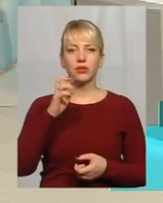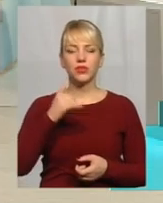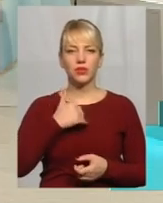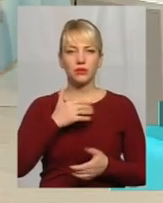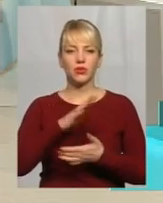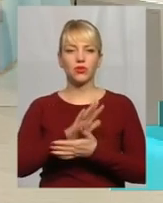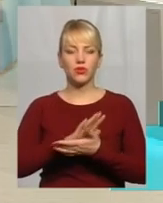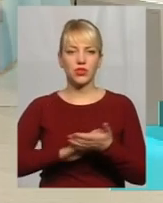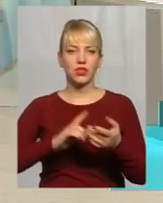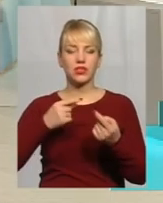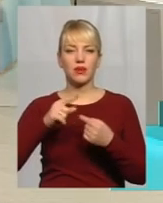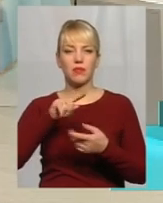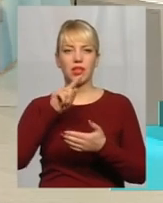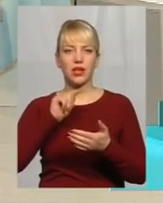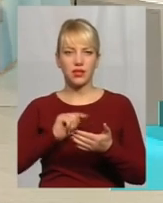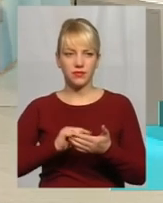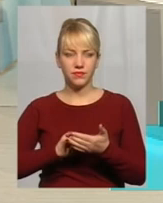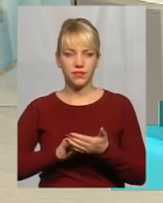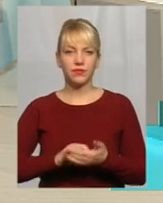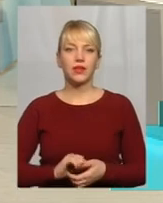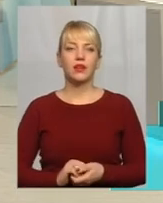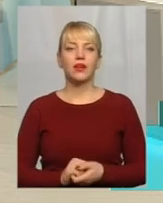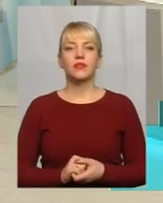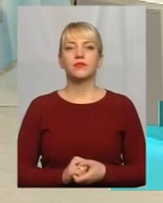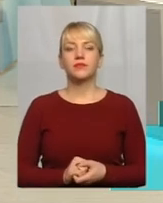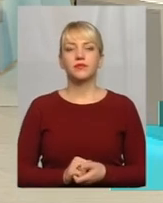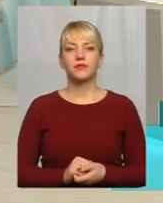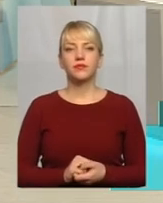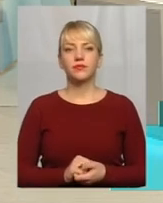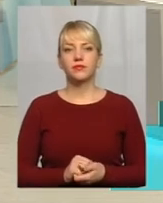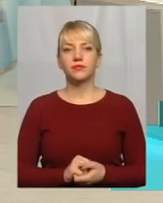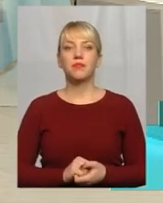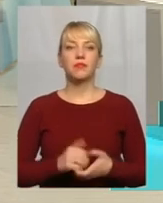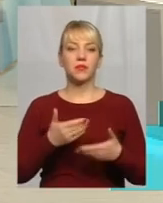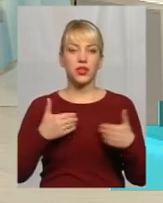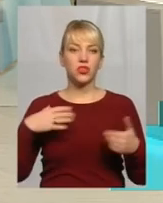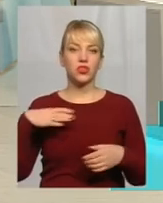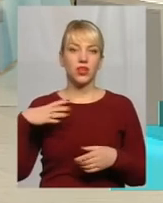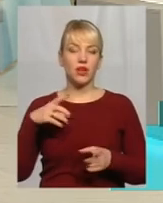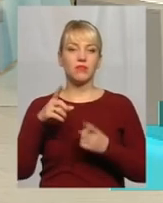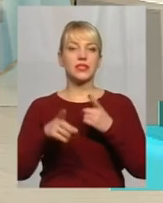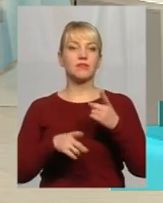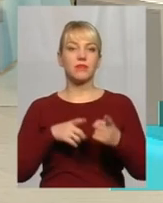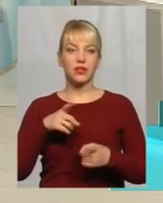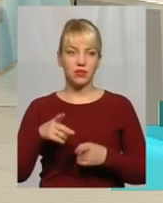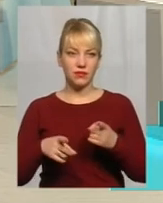з наступним питанням до вас, пане Олексій Ми чекаємо змін із